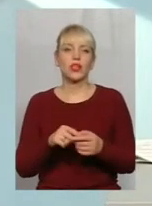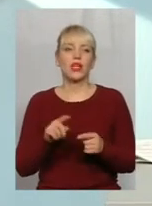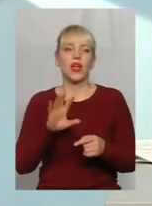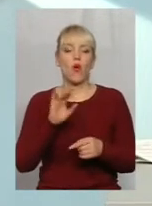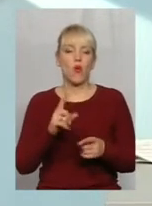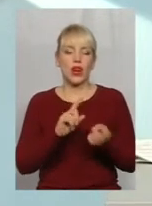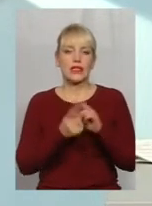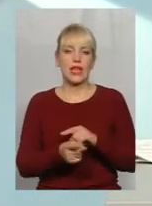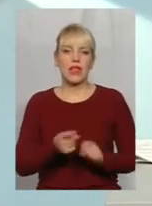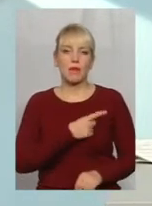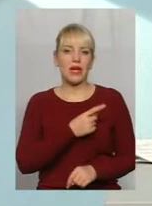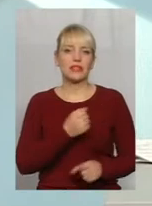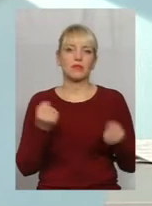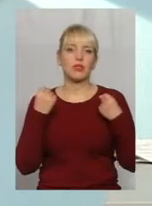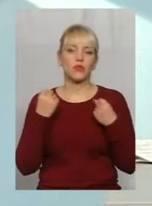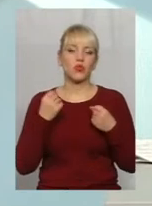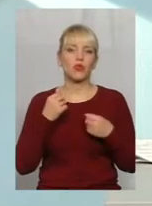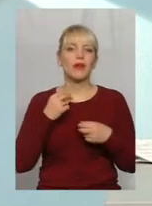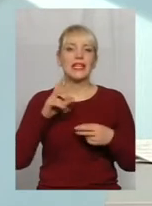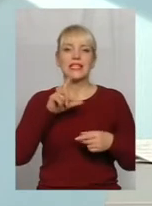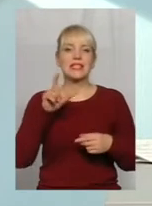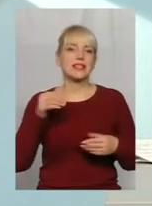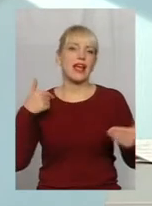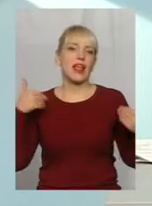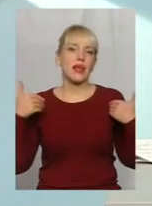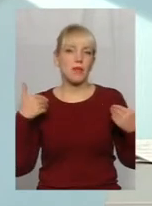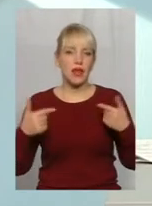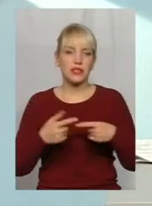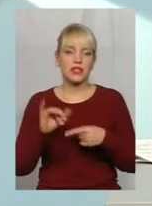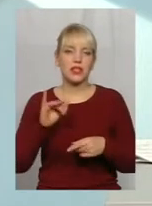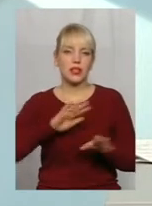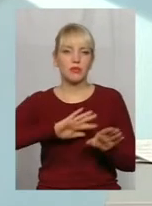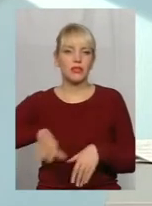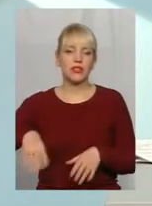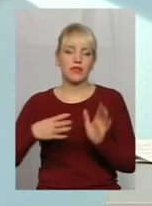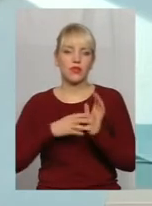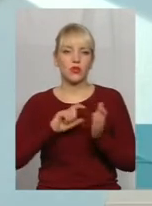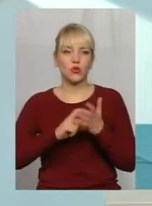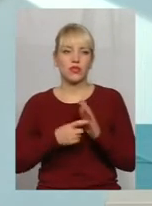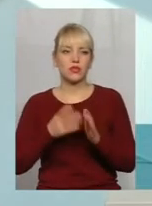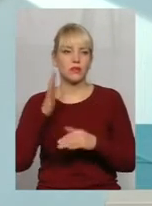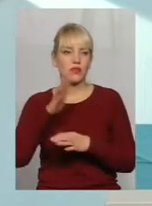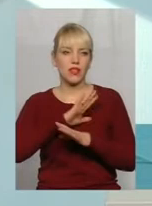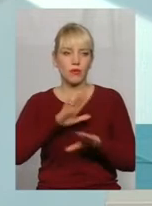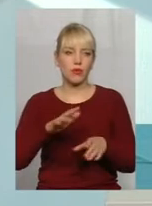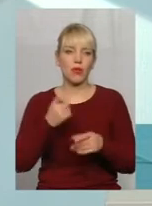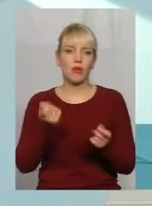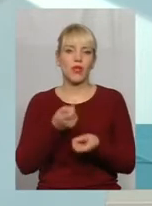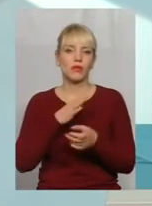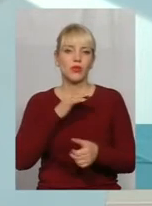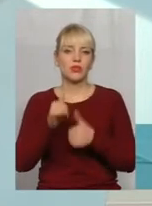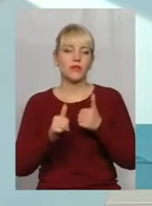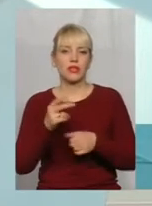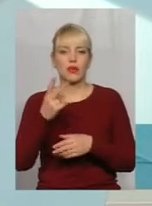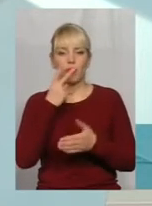майстом спорту з гімнастики. Коли після 9 класу перспективи явно і не було, мало змагань було, її